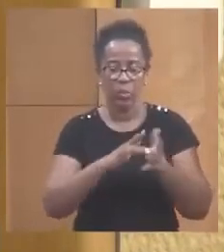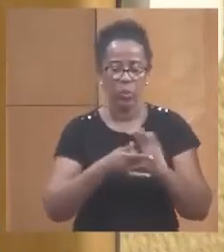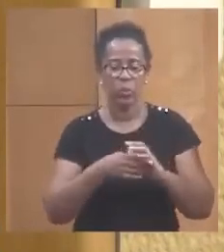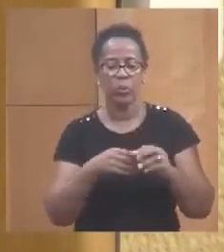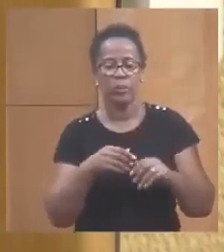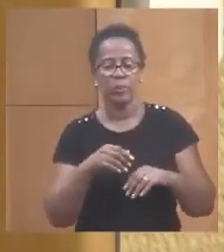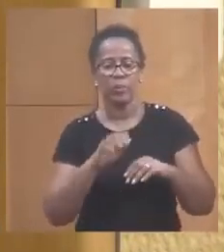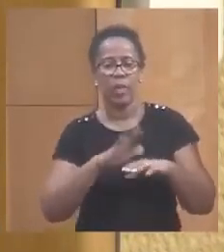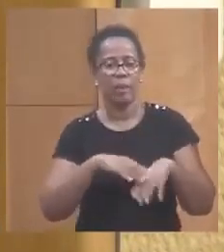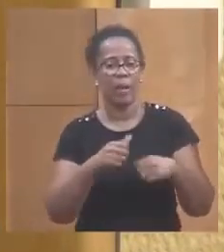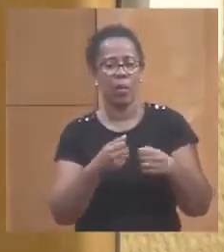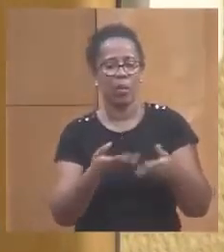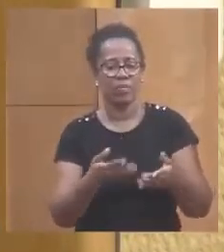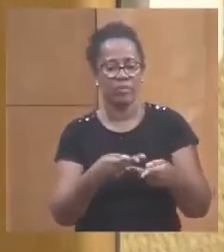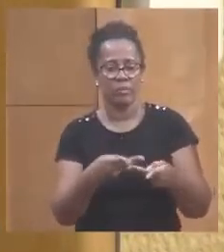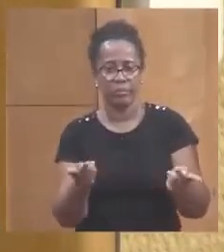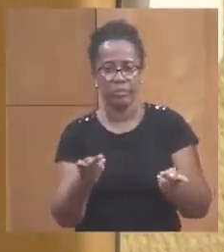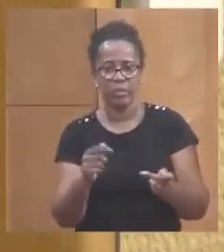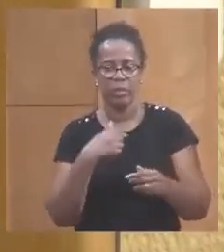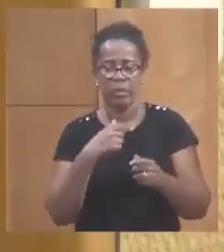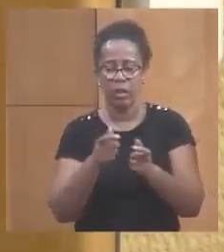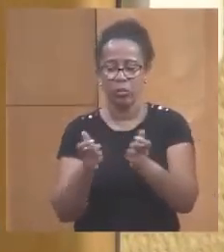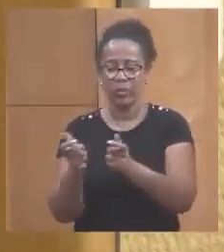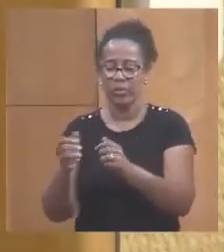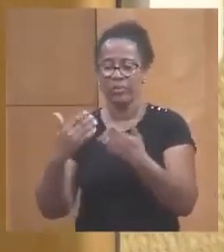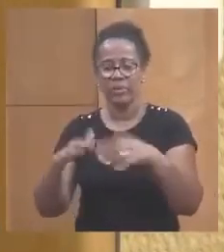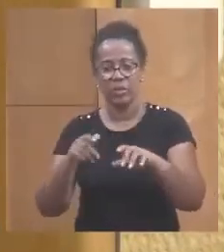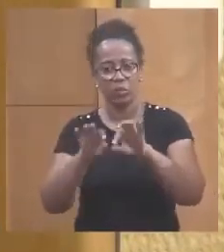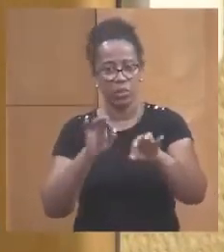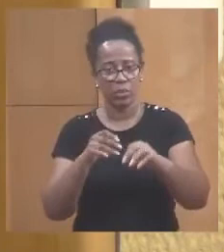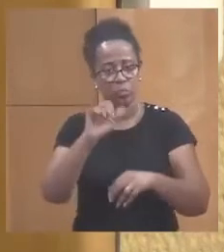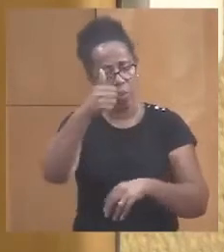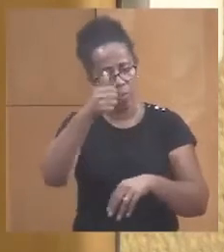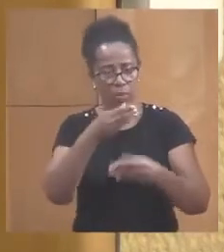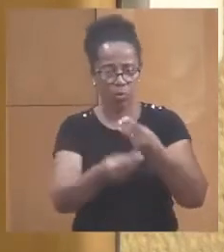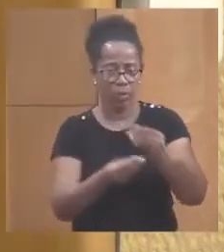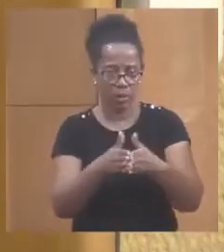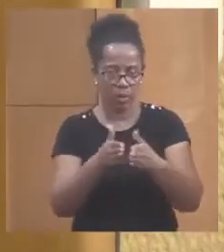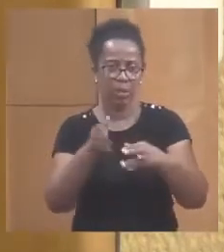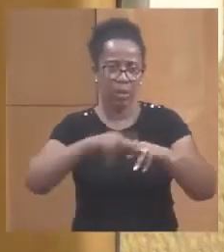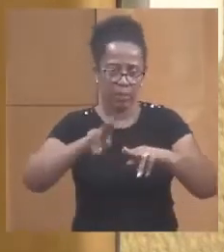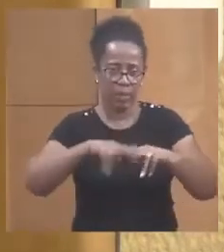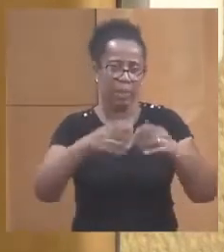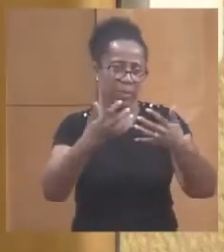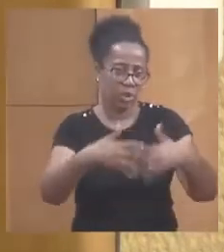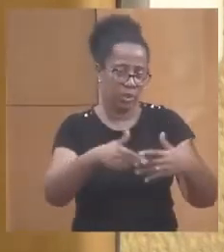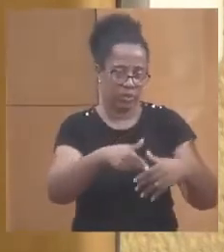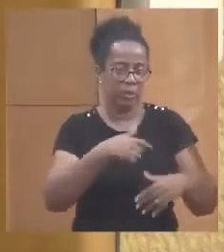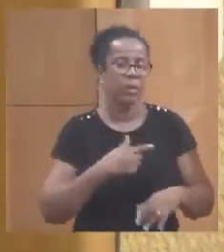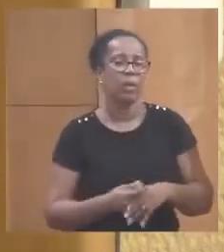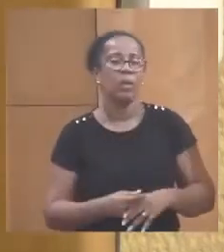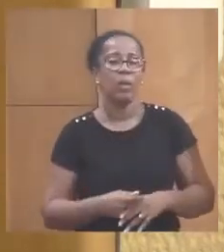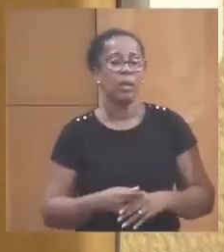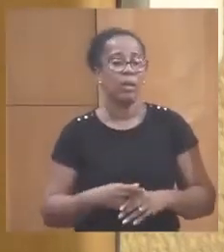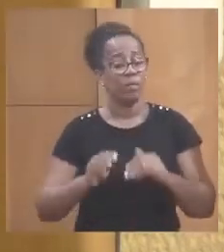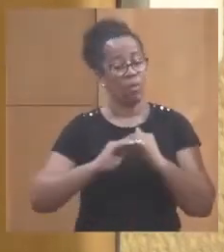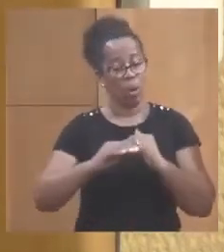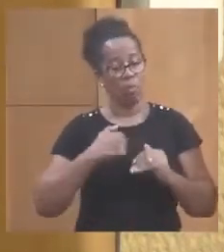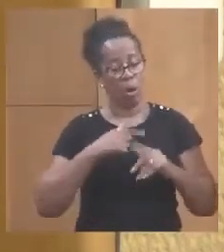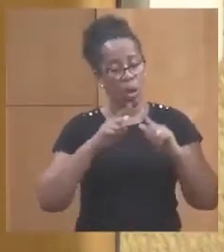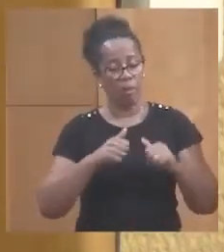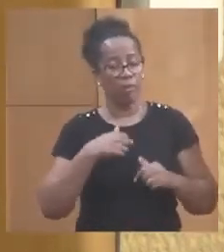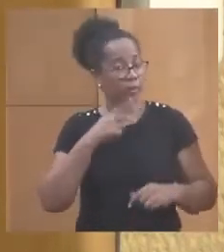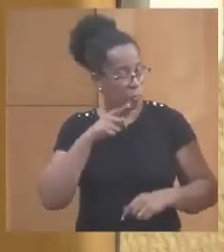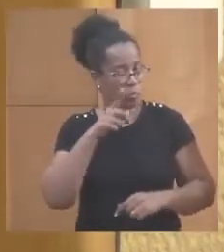lancées, l'entreprise a été choisie, mais nous avons d'abord fait réparer la machine qui est là. Donc, au Vauclin, en ma présence, j vu que ça